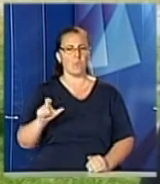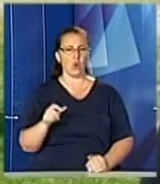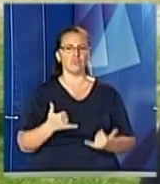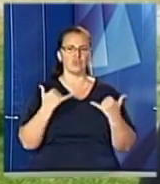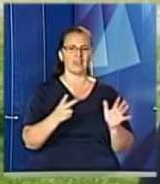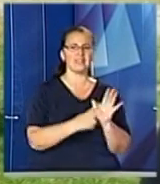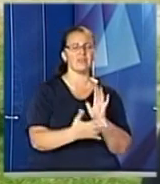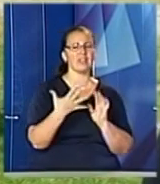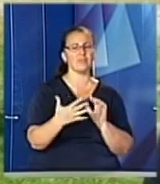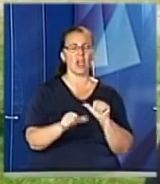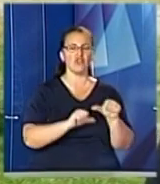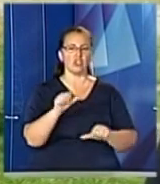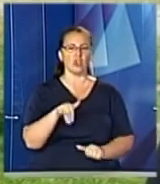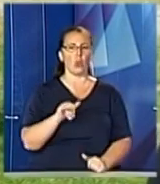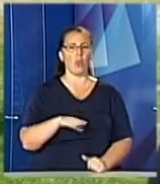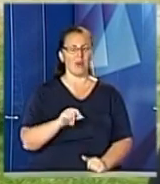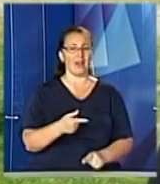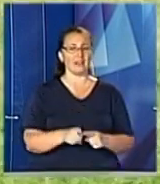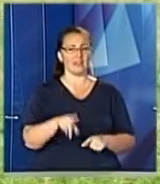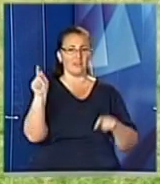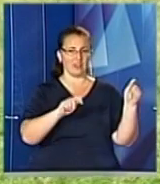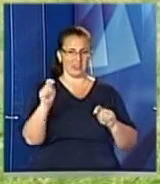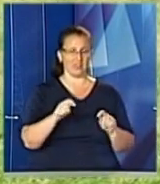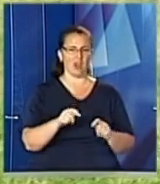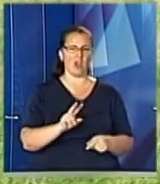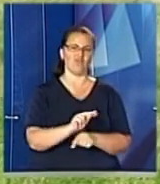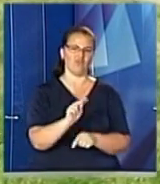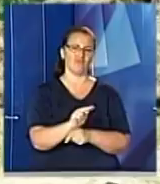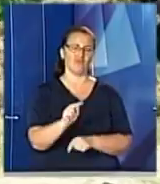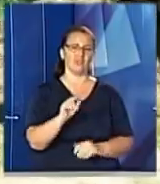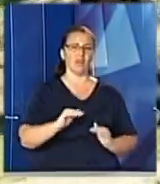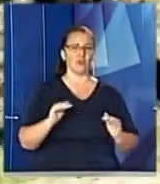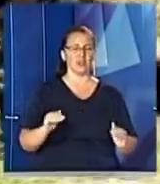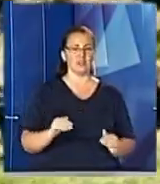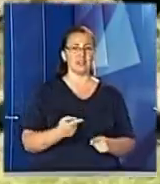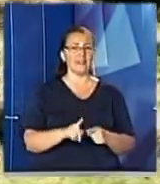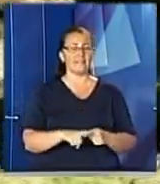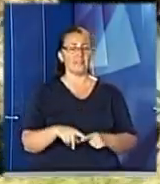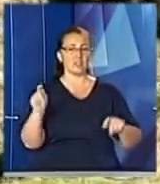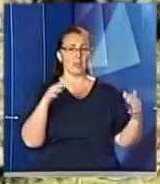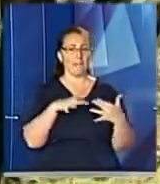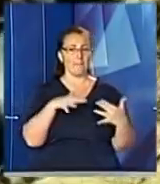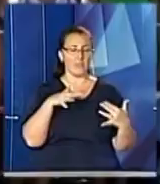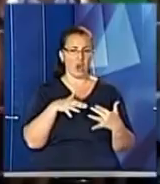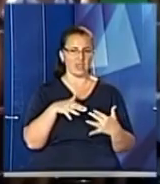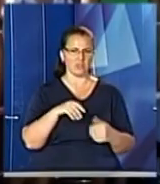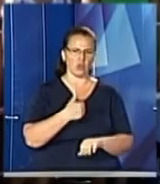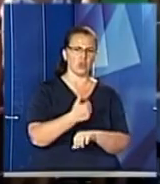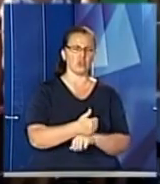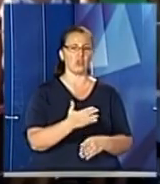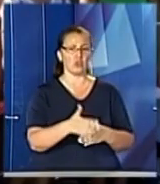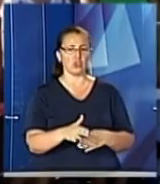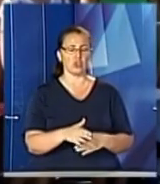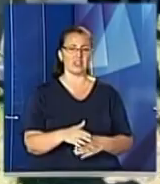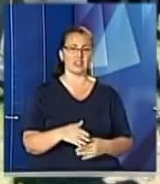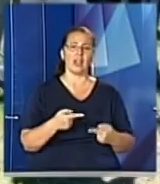УПА, якраз є тим фестивалем патріотичного виховання молоді. Попри те, що відтворення боїв стало основною частиною свята, атмосферу фестивалю також створювали